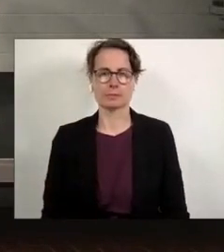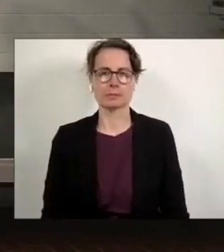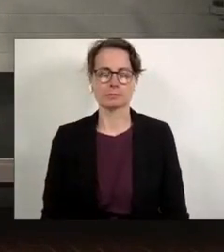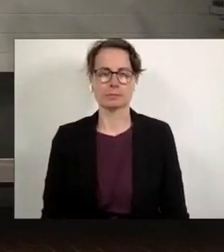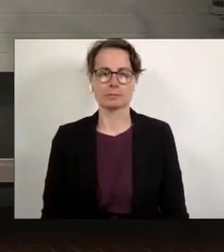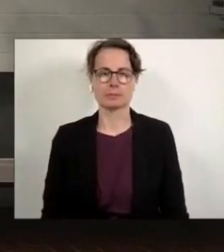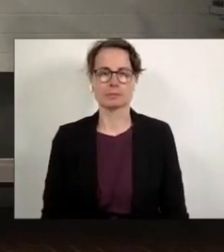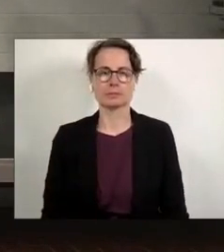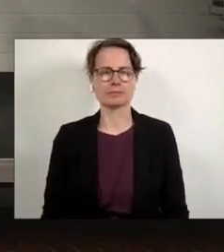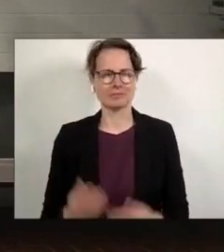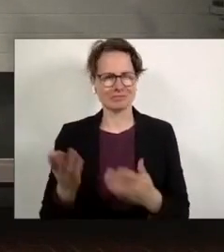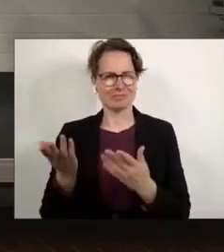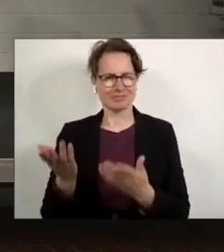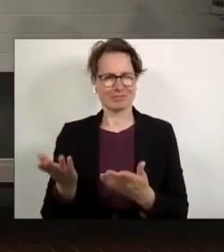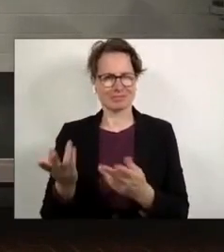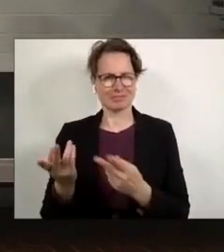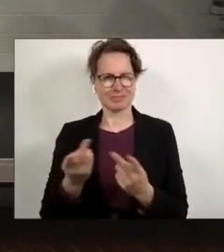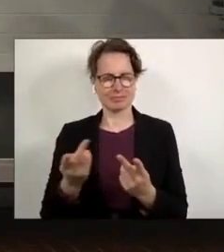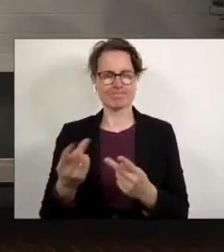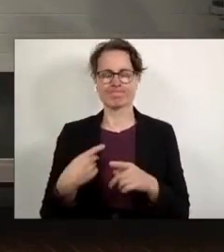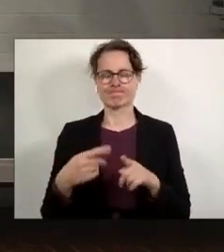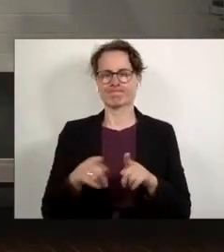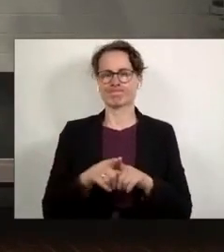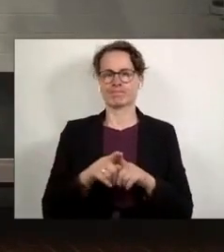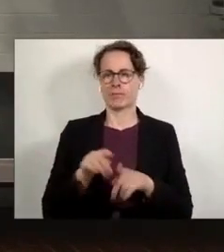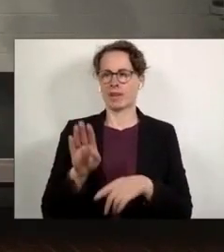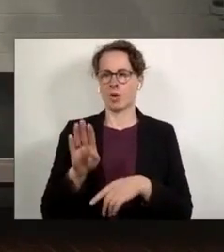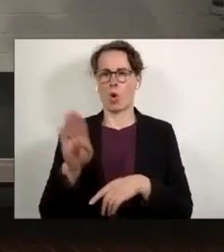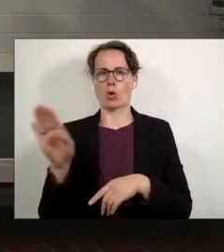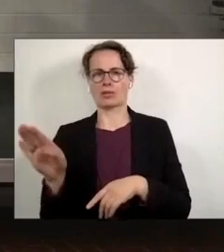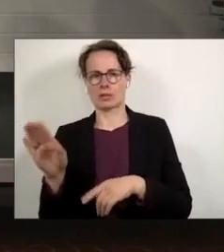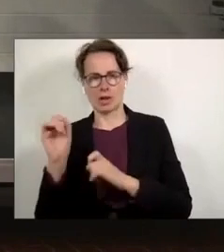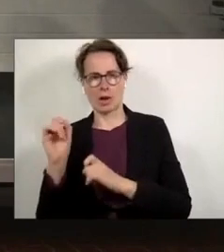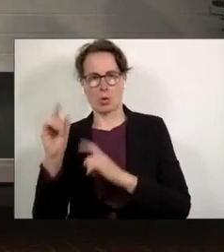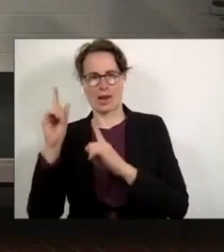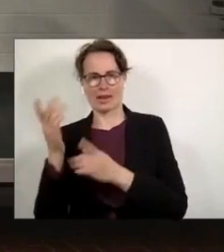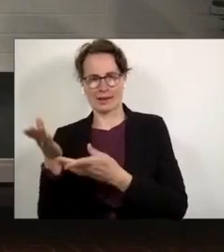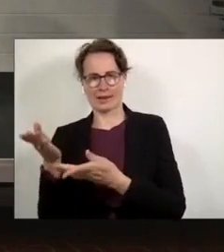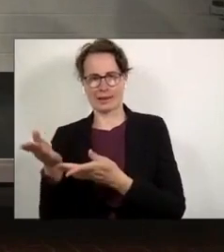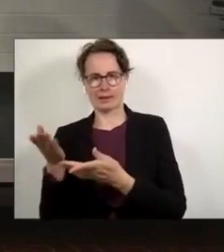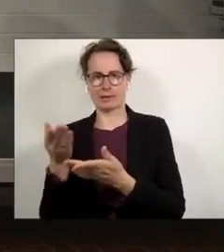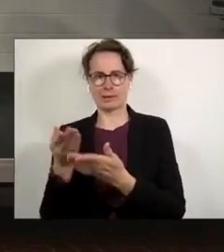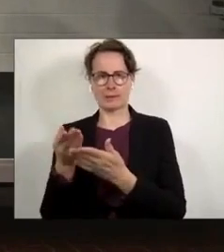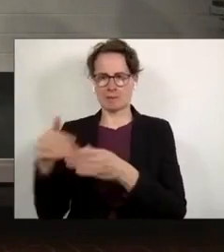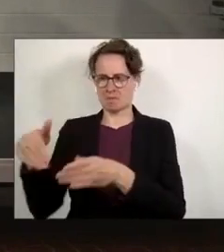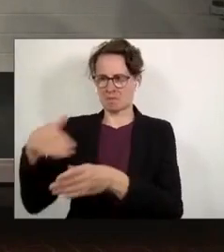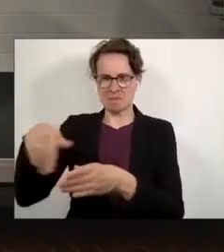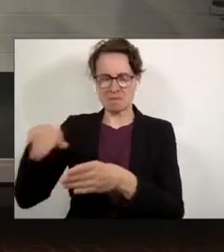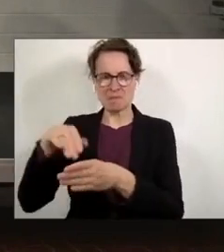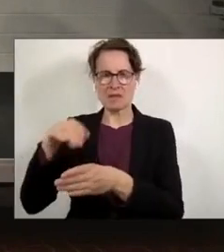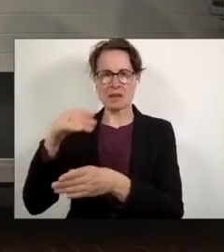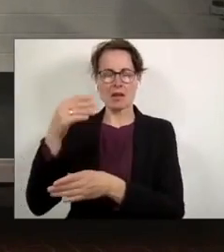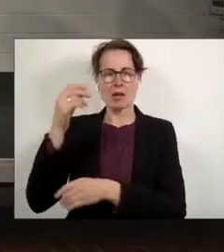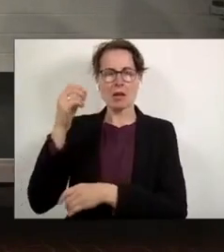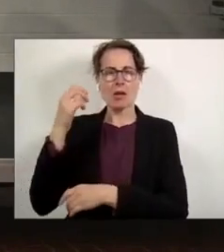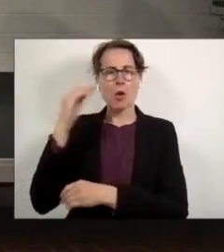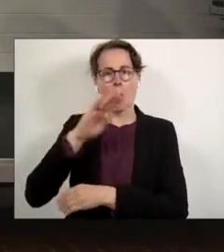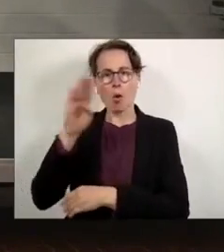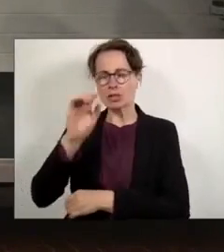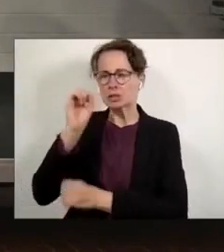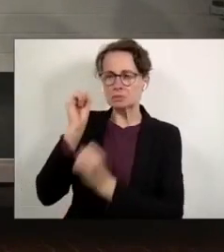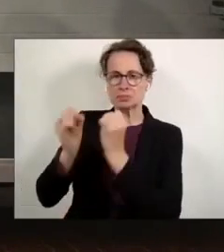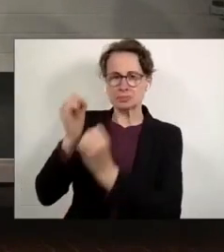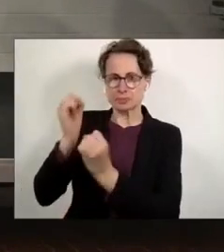So etwas Ähnliches sehe ich auch in diesem Ost-Awakening. Außerhalb dieses Ossi-Klischees entstehen jetzt ganz viele Gruppen und